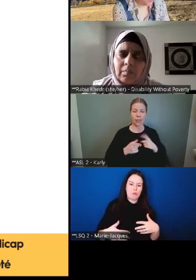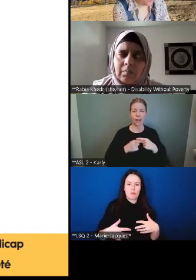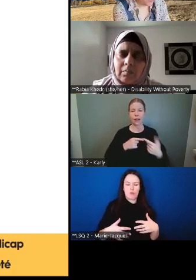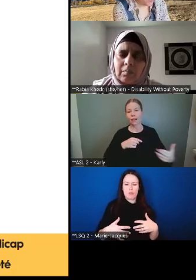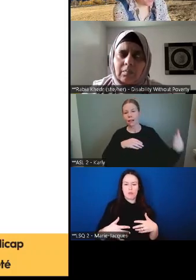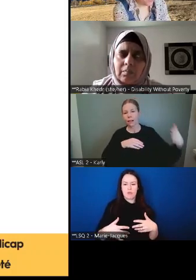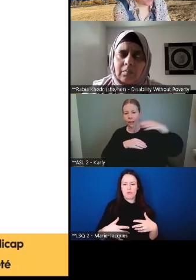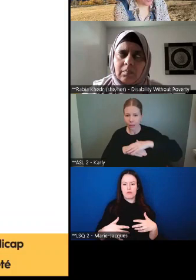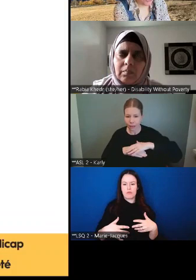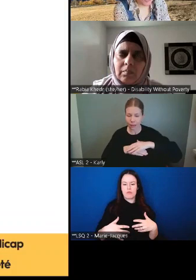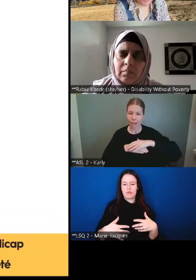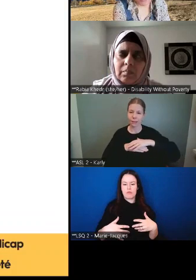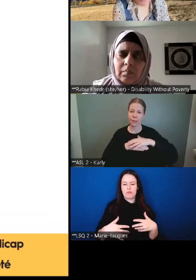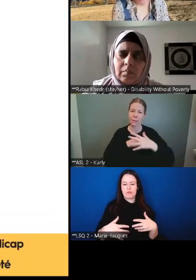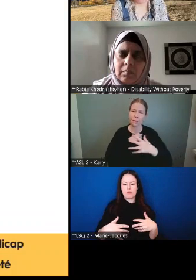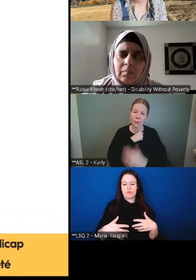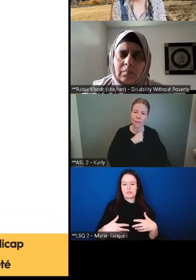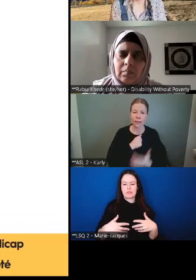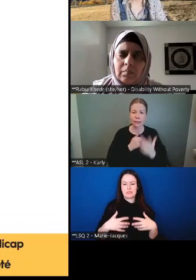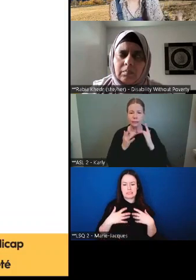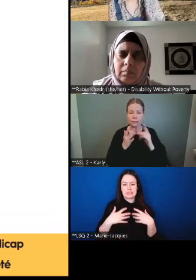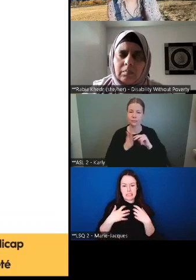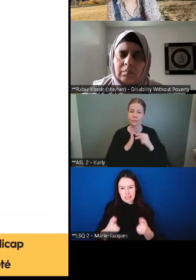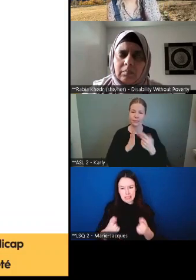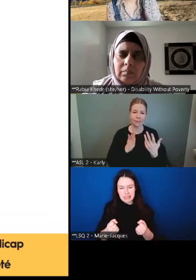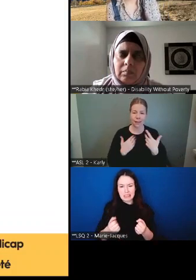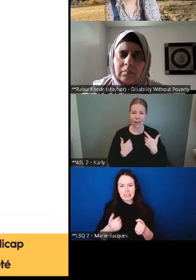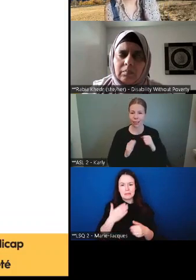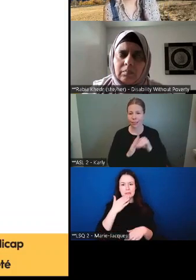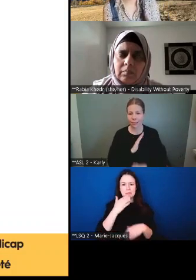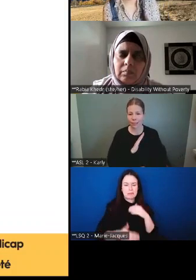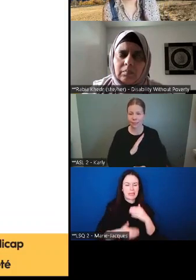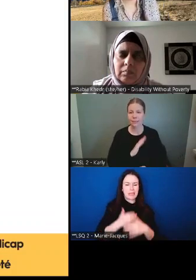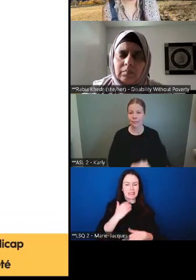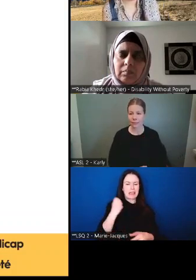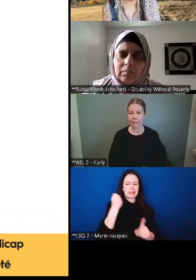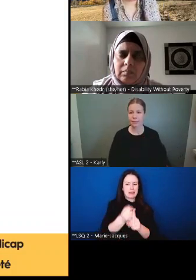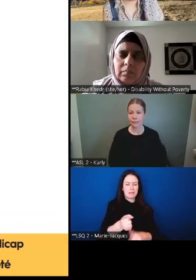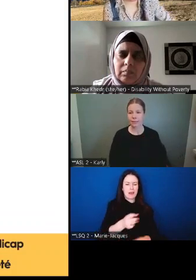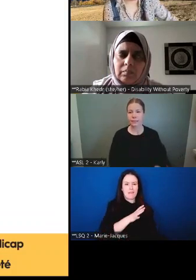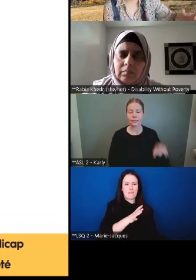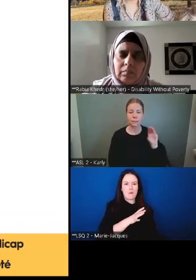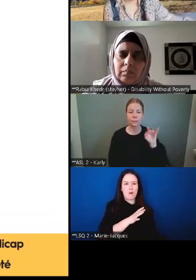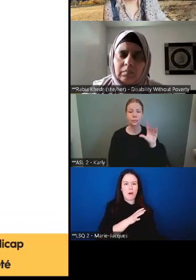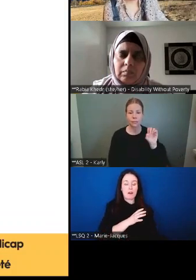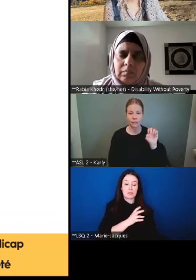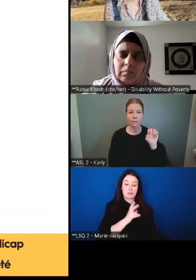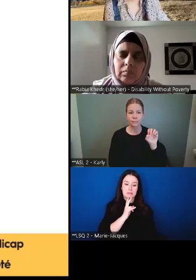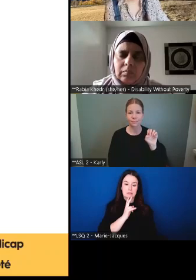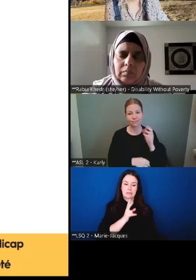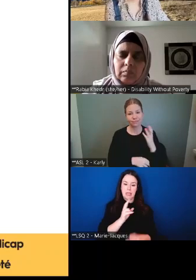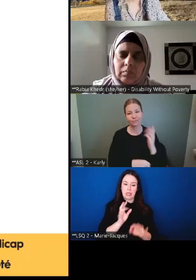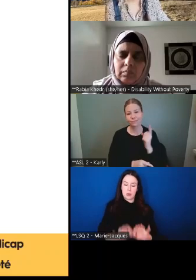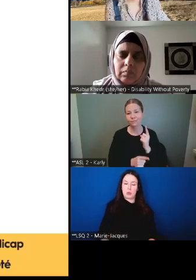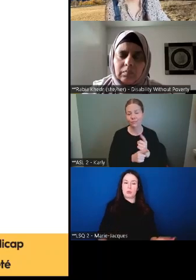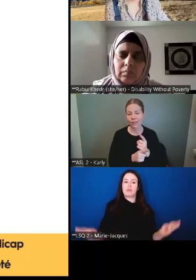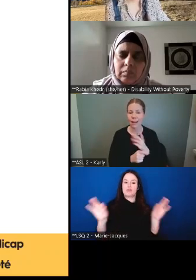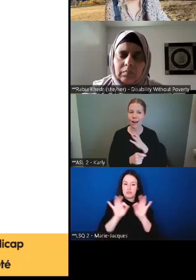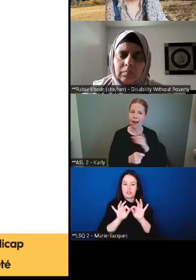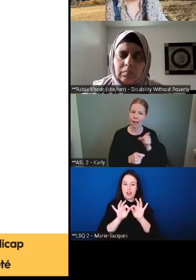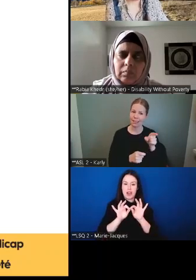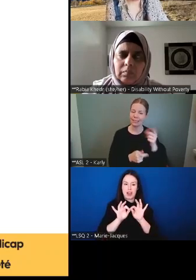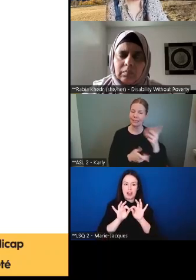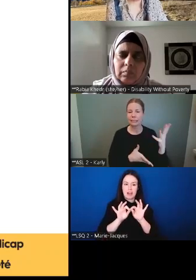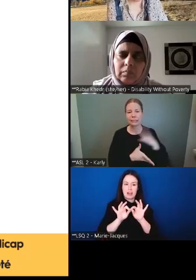affecte leur santé et leur bien-être. Et donc, c'est définitivement urgent parce que ce sommaire très